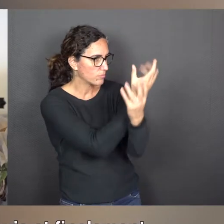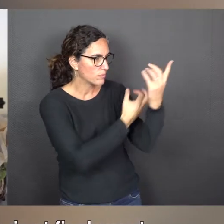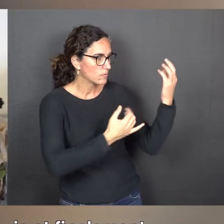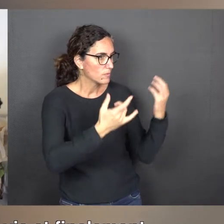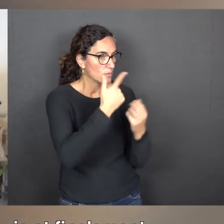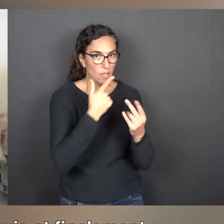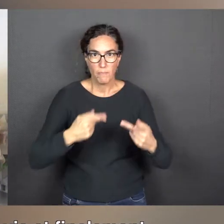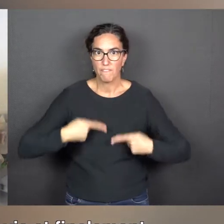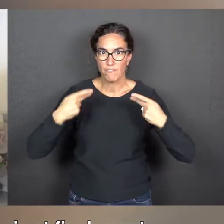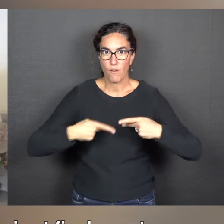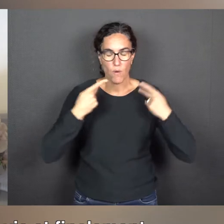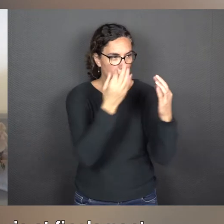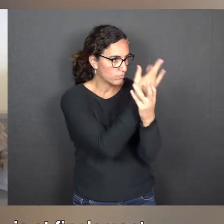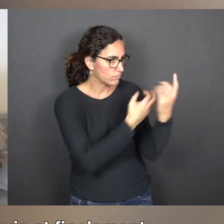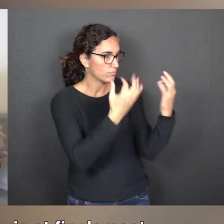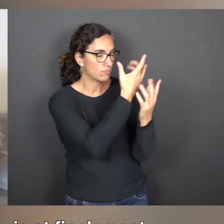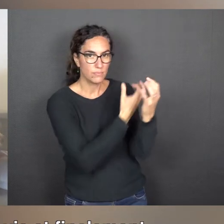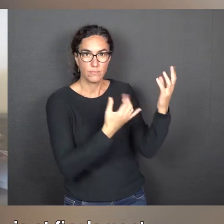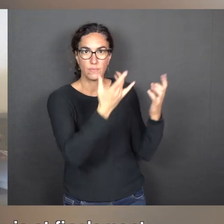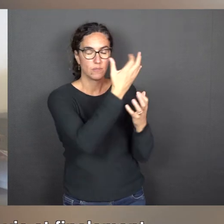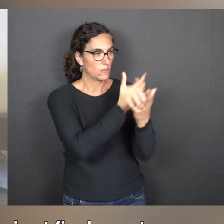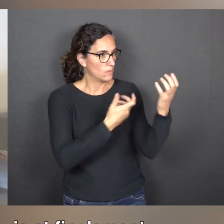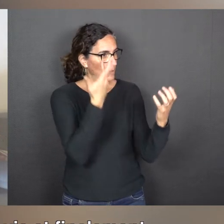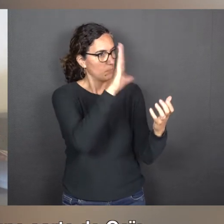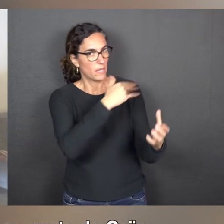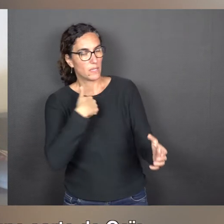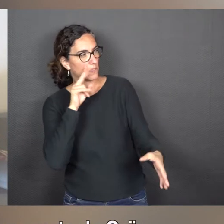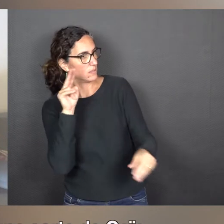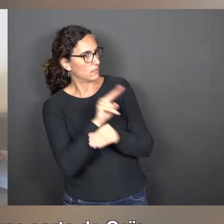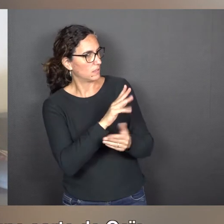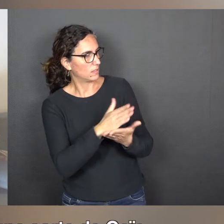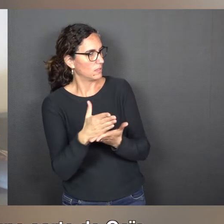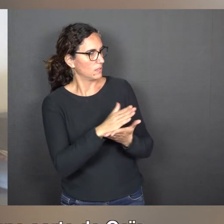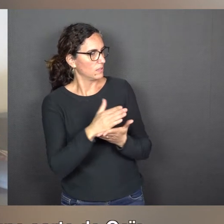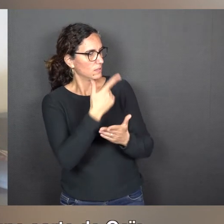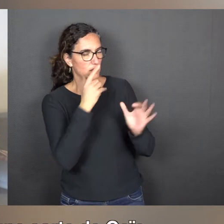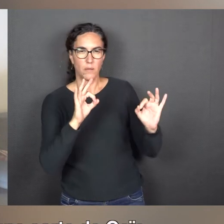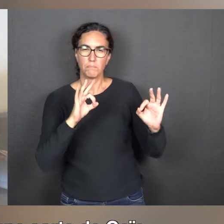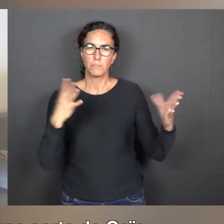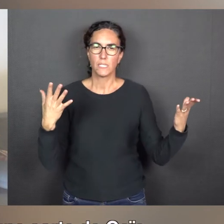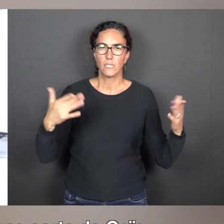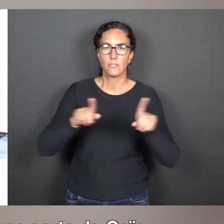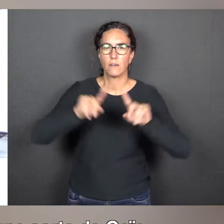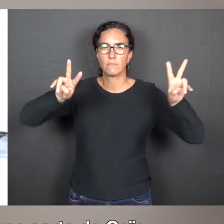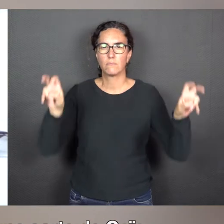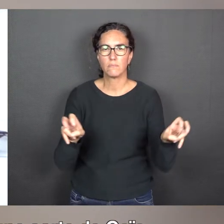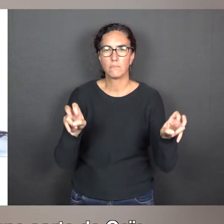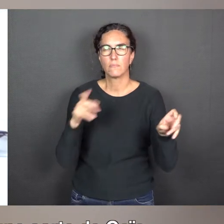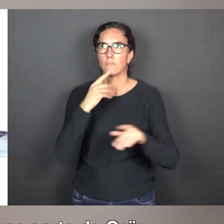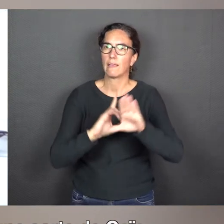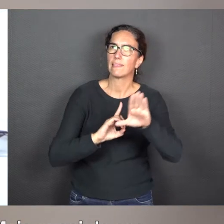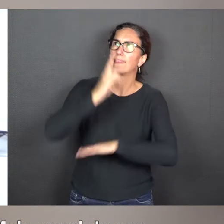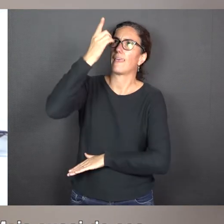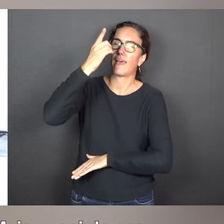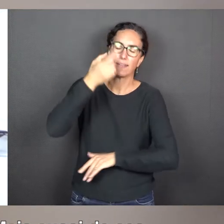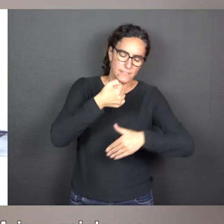Et finalement, elle a quelque chose d'assez ambivalent parce qu'elle pourrait à la fois être une sorte de Gaïa. On parle aujourd'hui de cette idée de